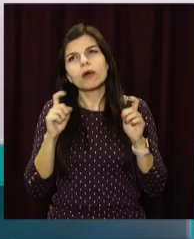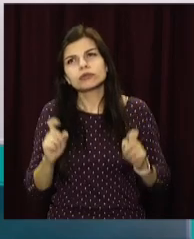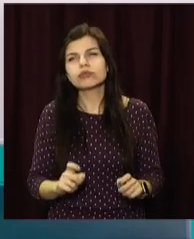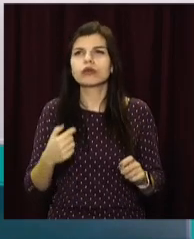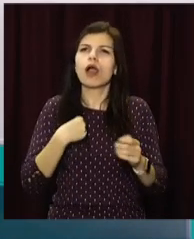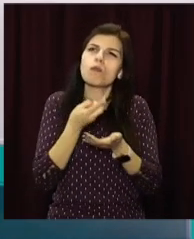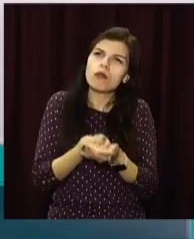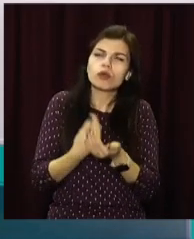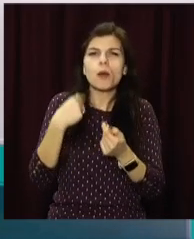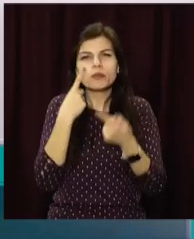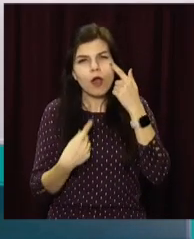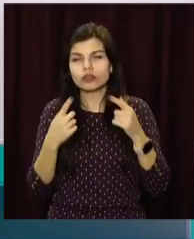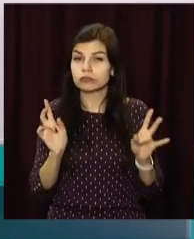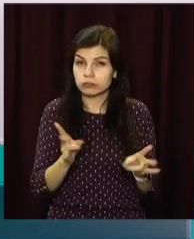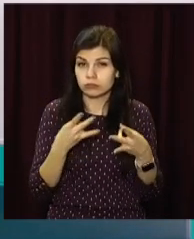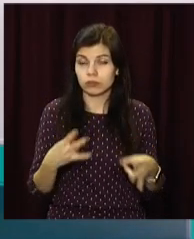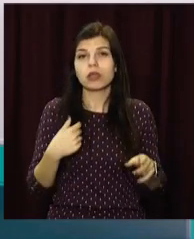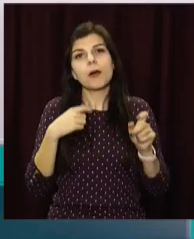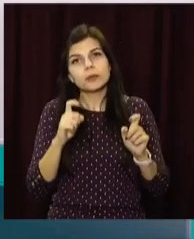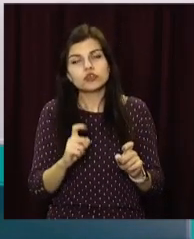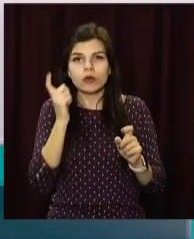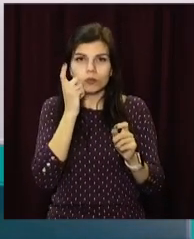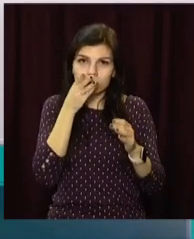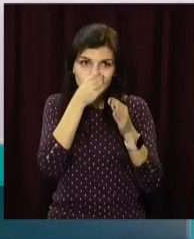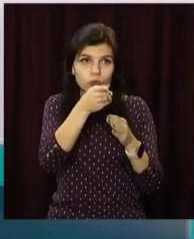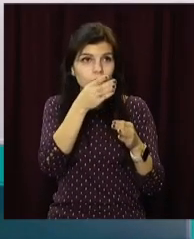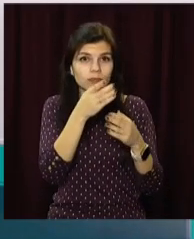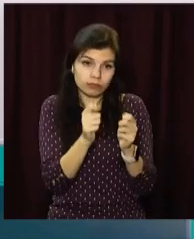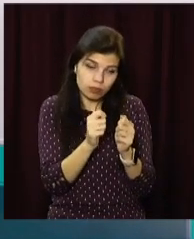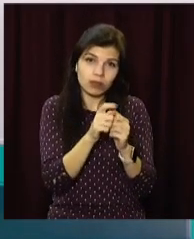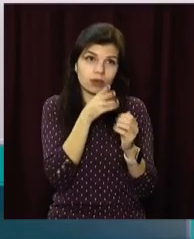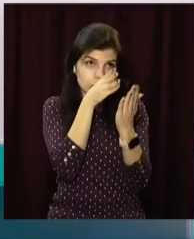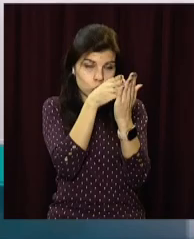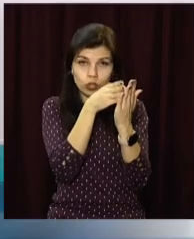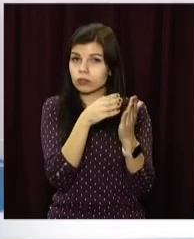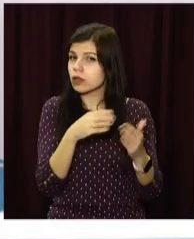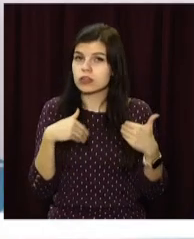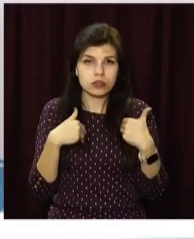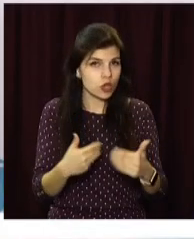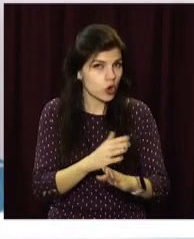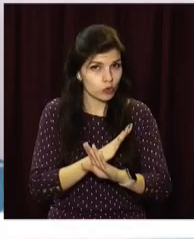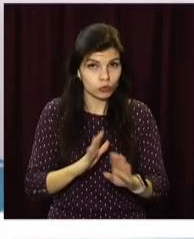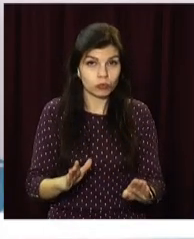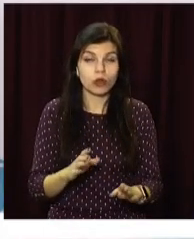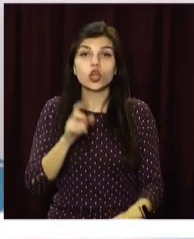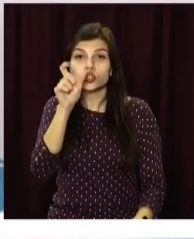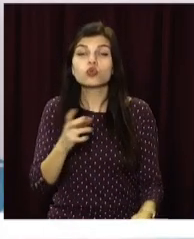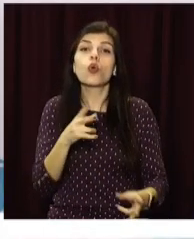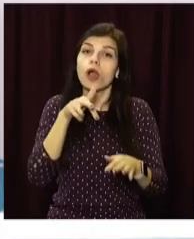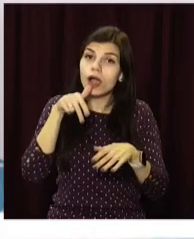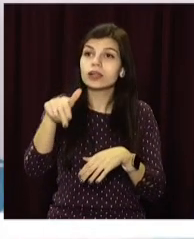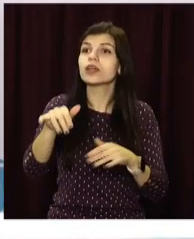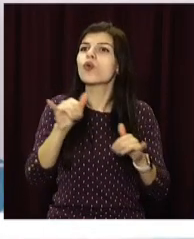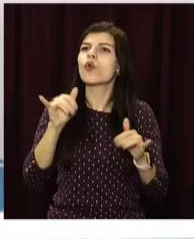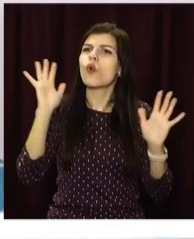я полежу, я поплачу, я посижу, уткнувшись в одну точку. Категорически это не рекомендуется. Человеку надо ходить, такие